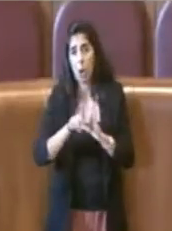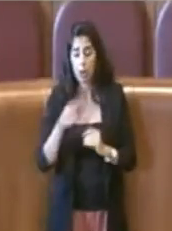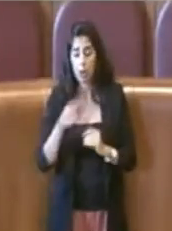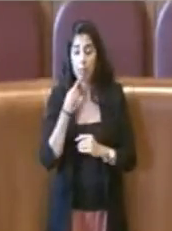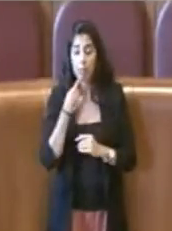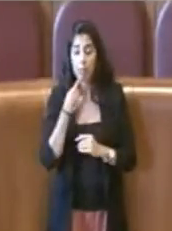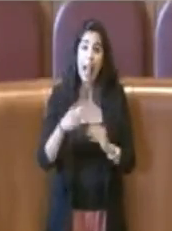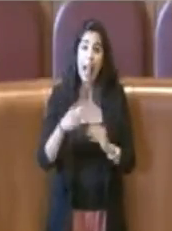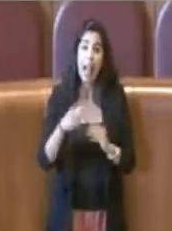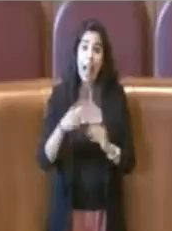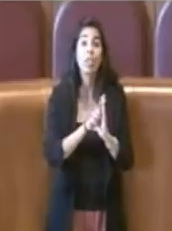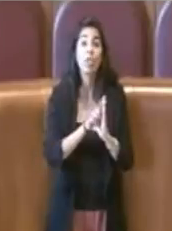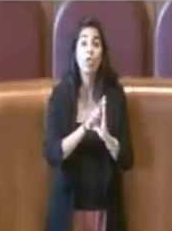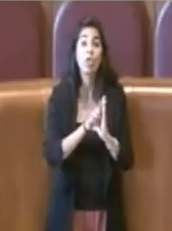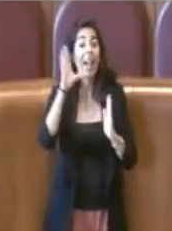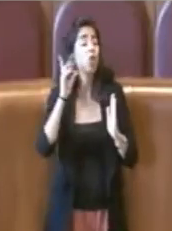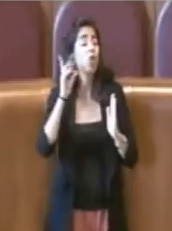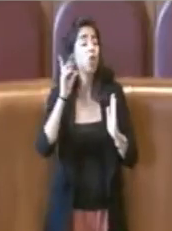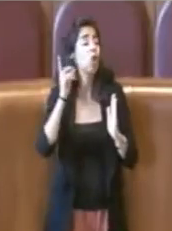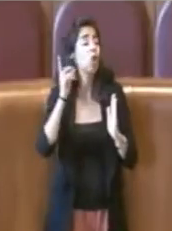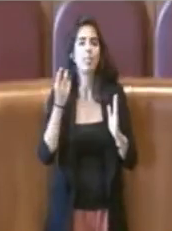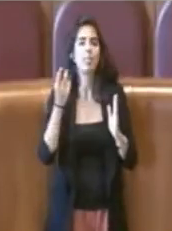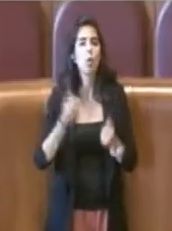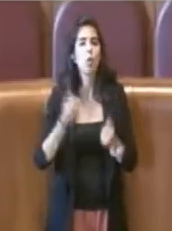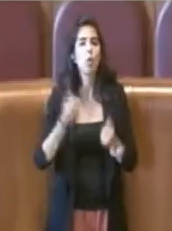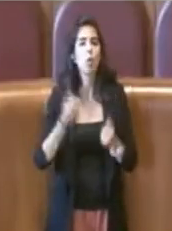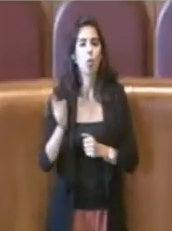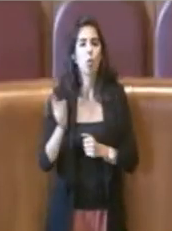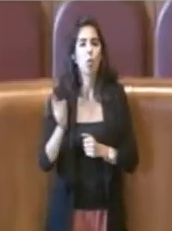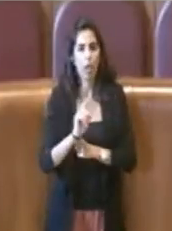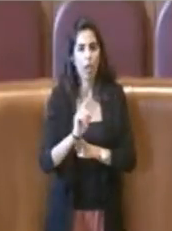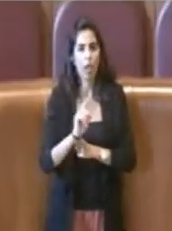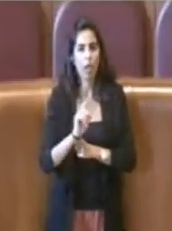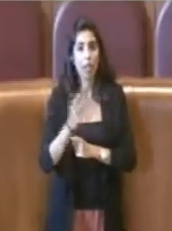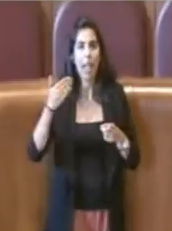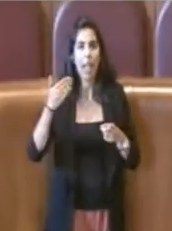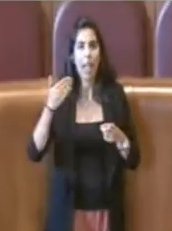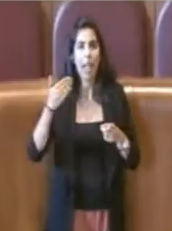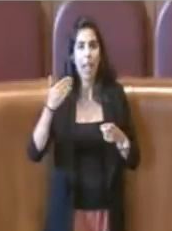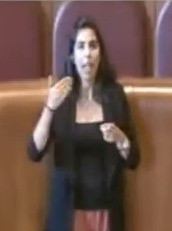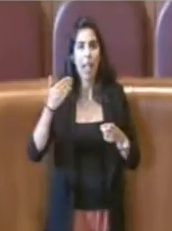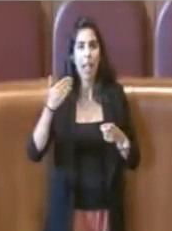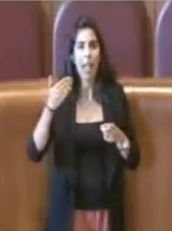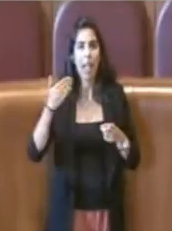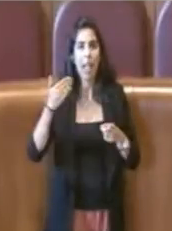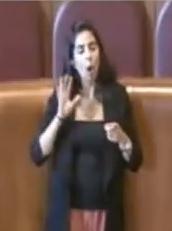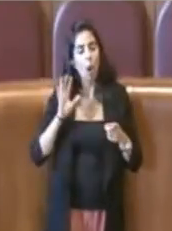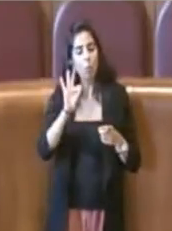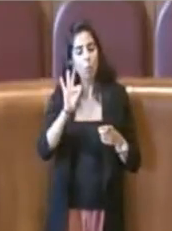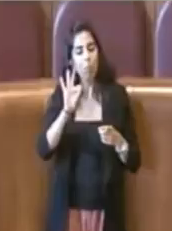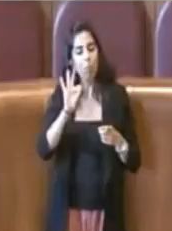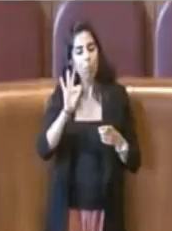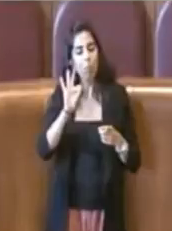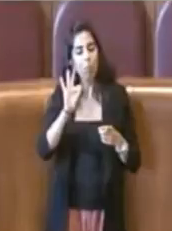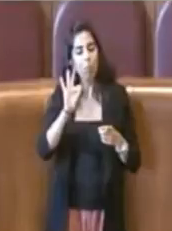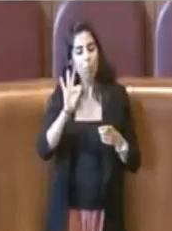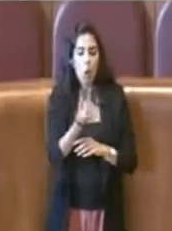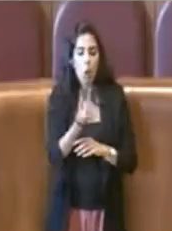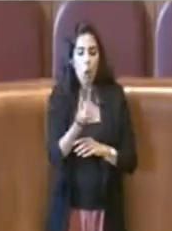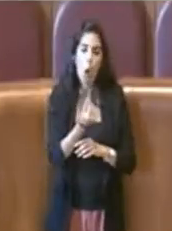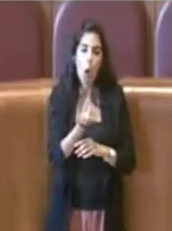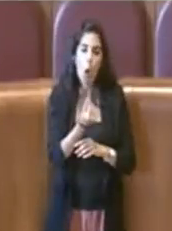quel contesto, proprio perché si andava a intervenire su quote contributive, ripeto, contributive,